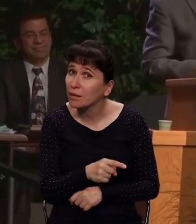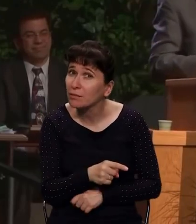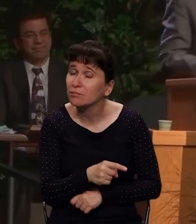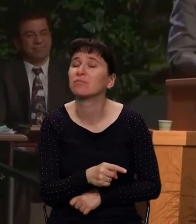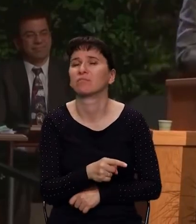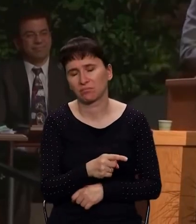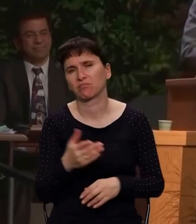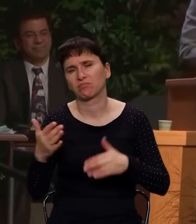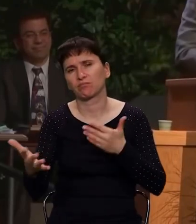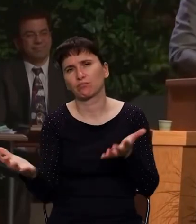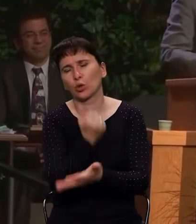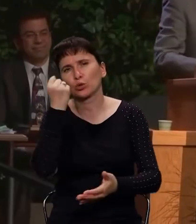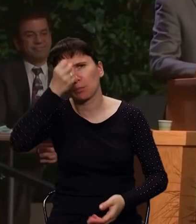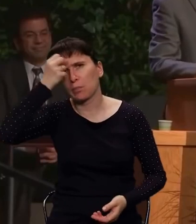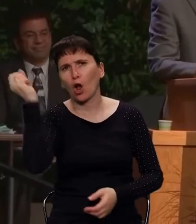если вы думаете о том,